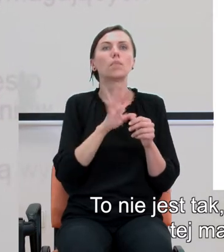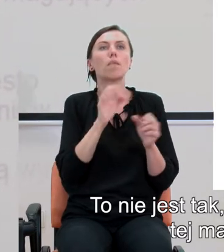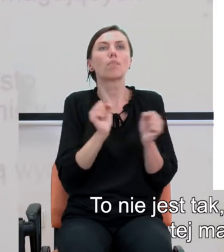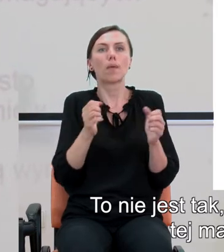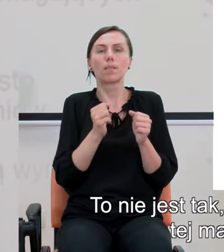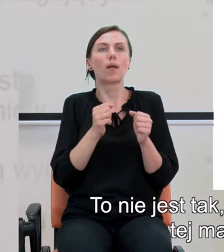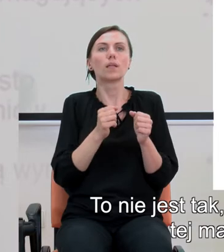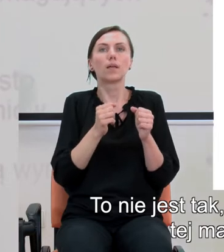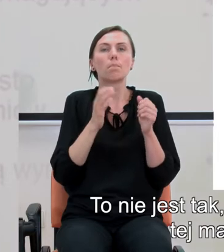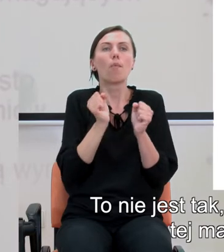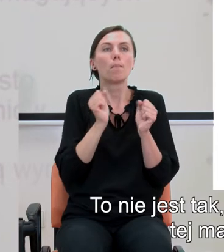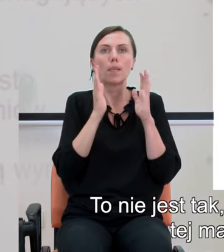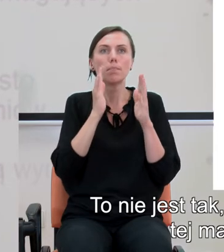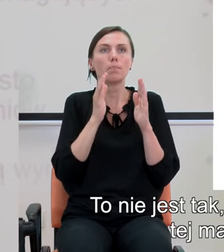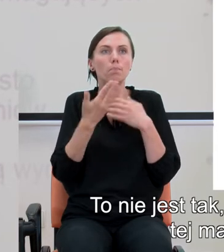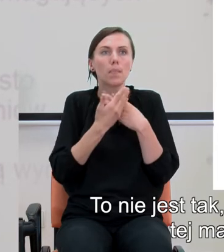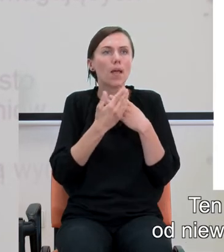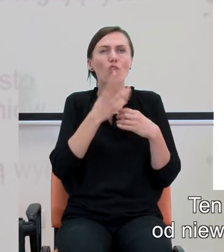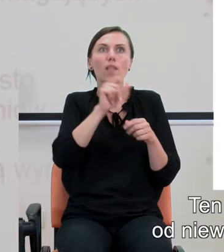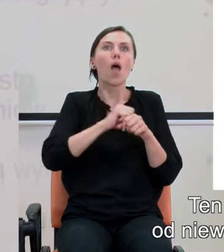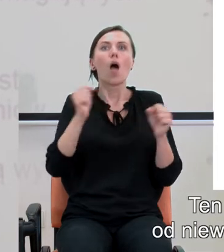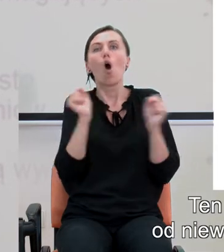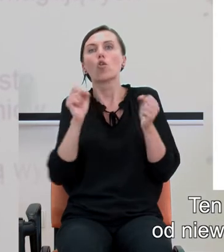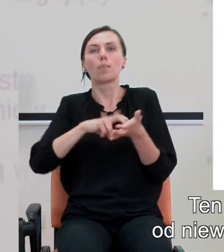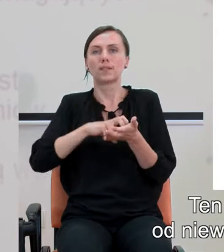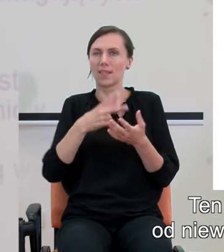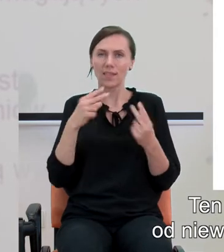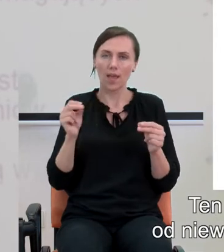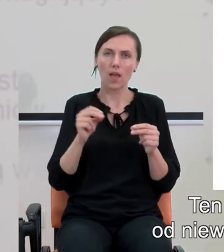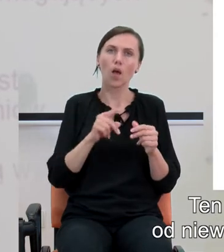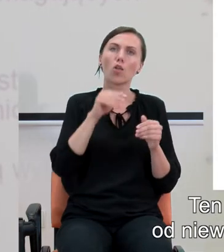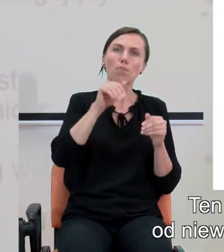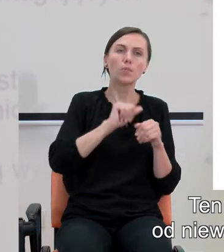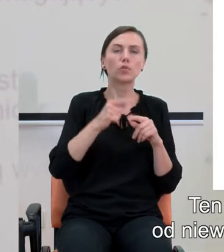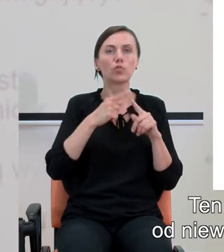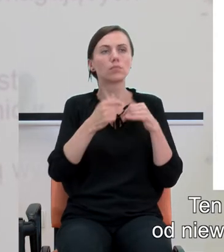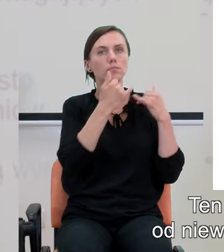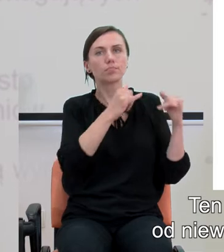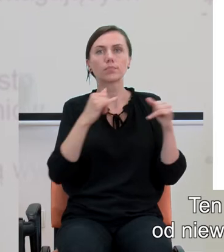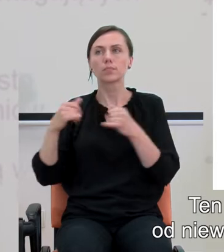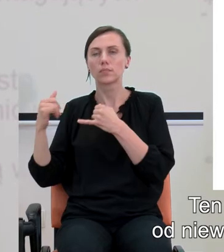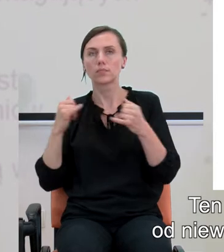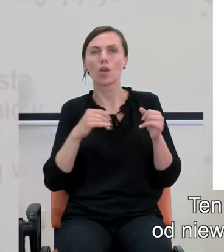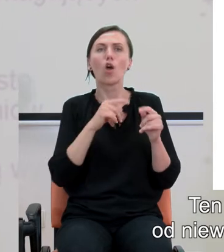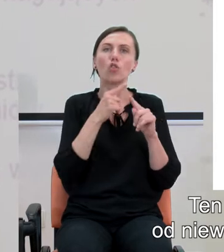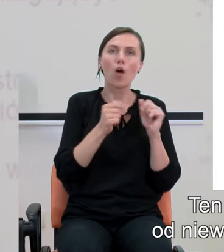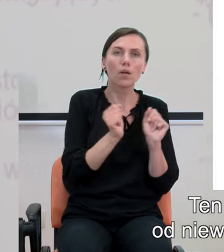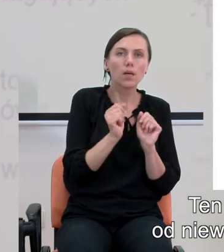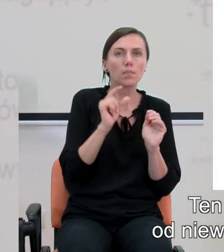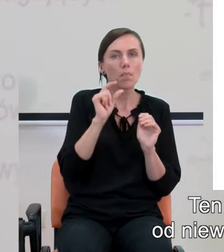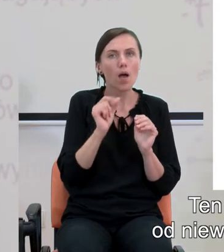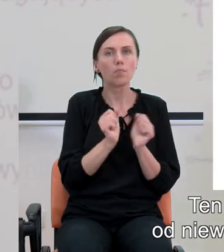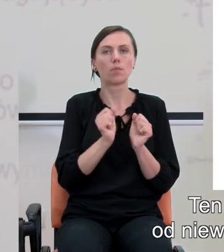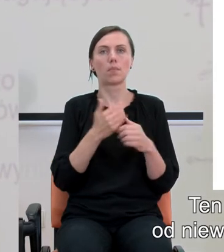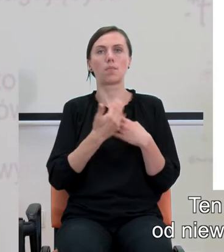boją panicznie, śmiertelnie. Ten lęk może się rozkładać bardzo różnie. Od niewielkiego do